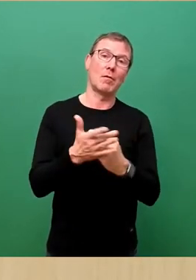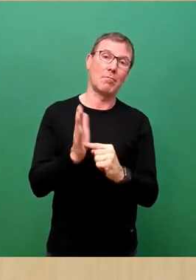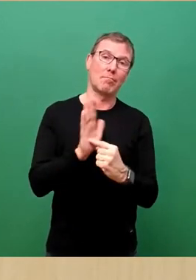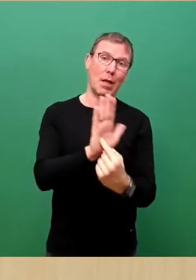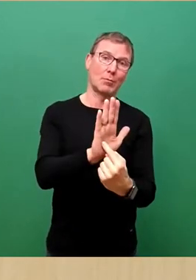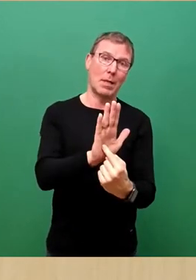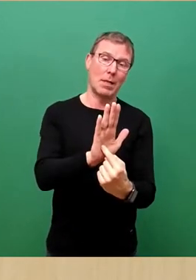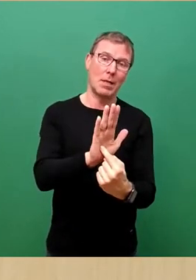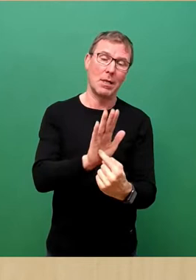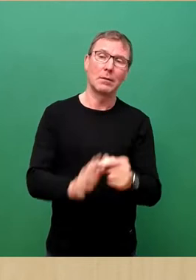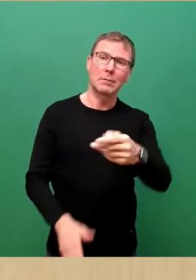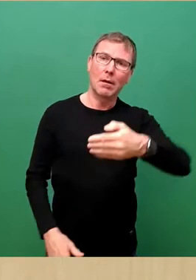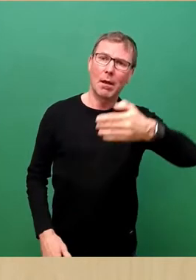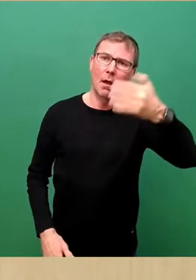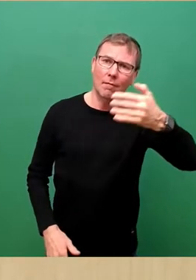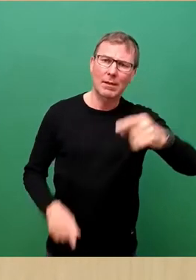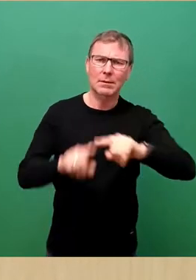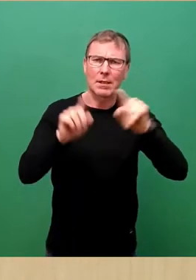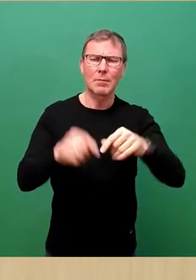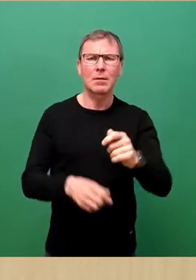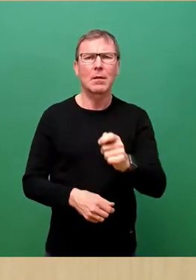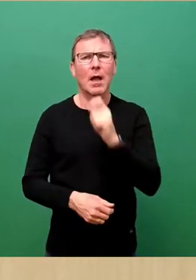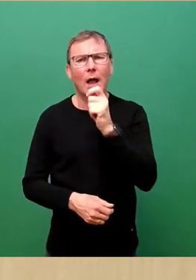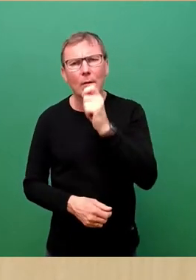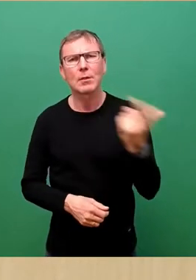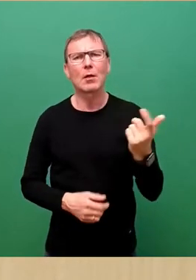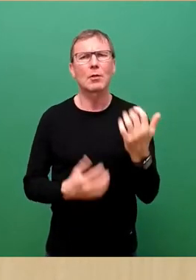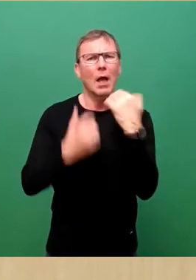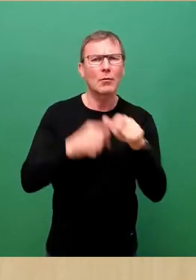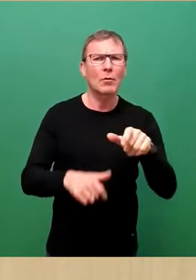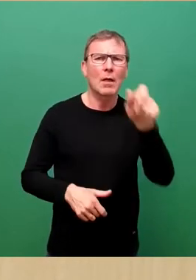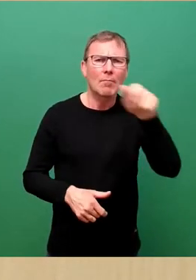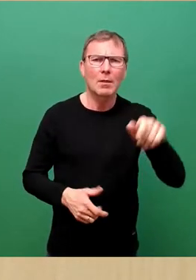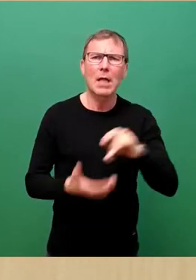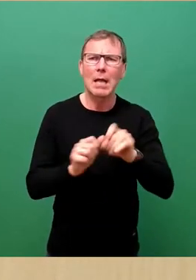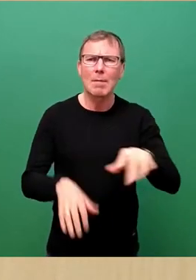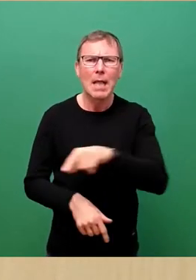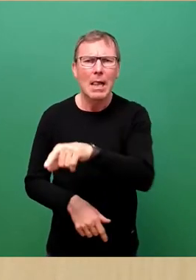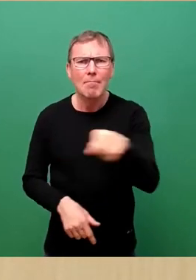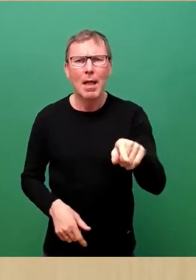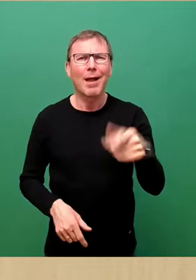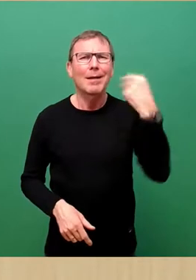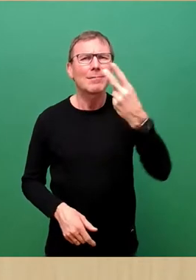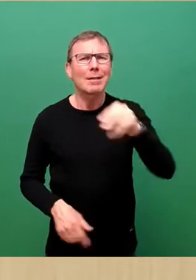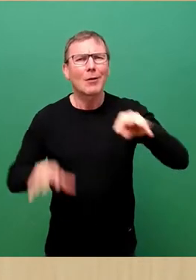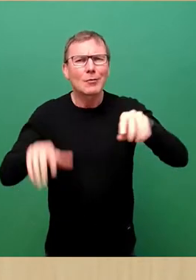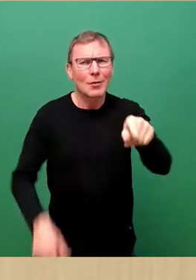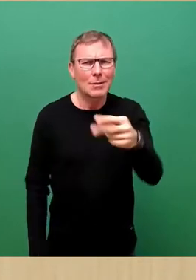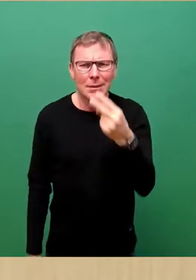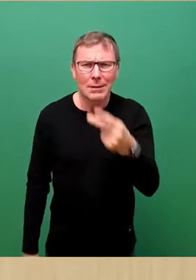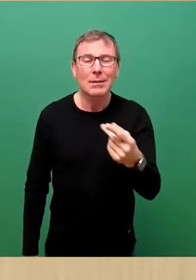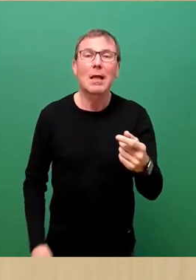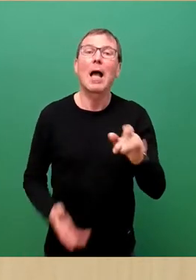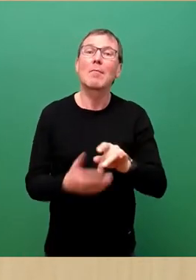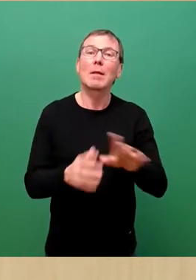Wer die Fernsehbilder und Reportagen der ertrunkenen Menschen im Mittelmeer, allein 2019 waren das nach Angaben